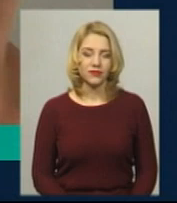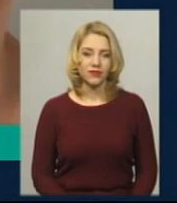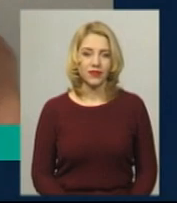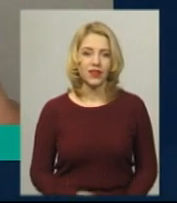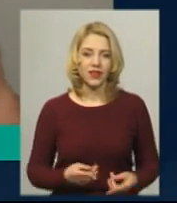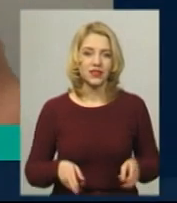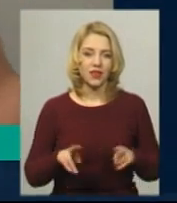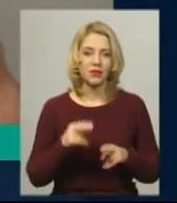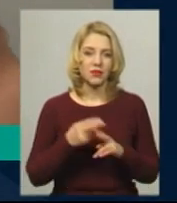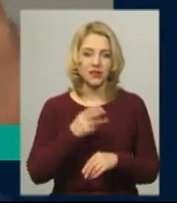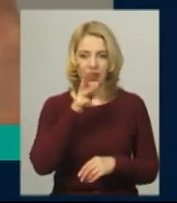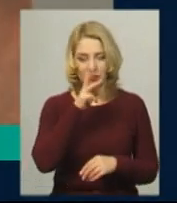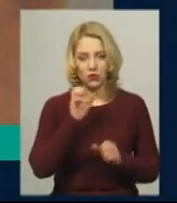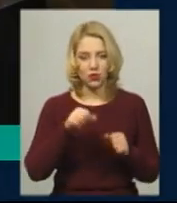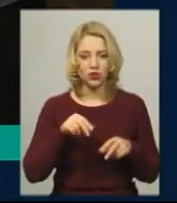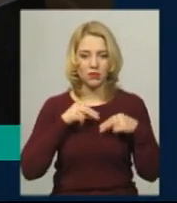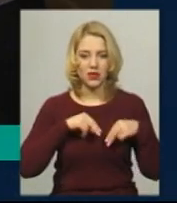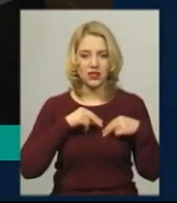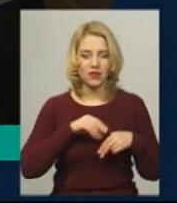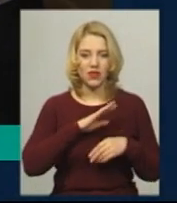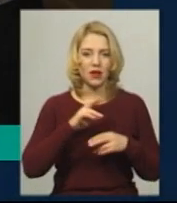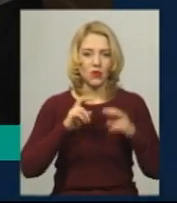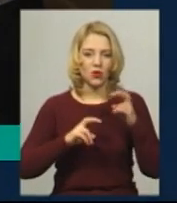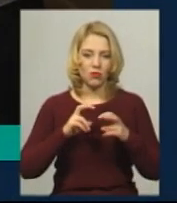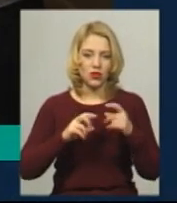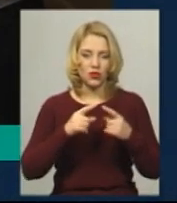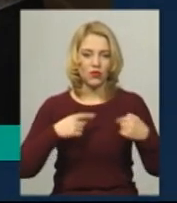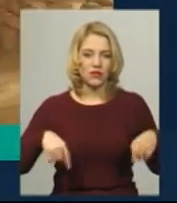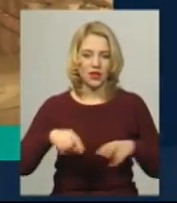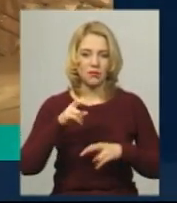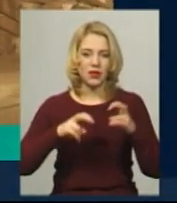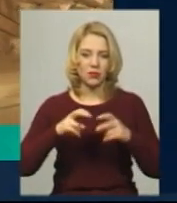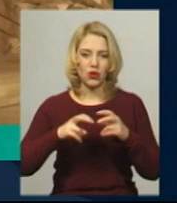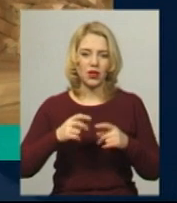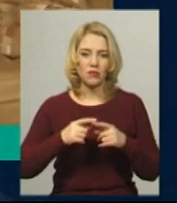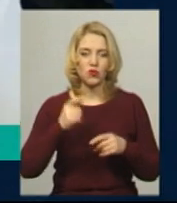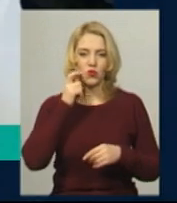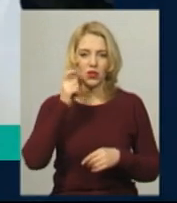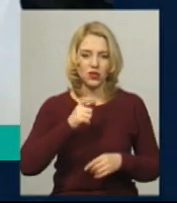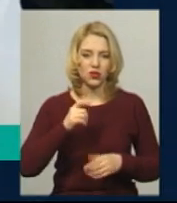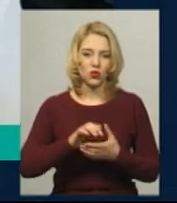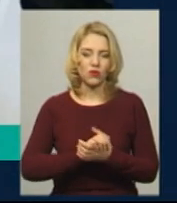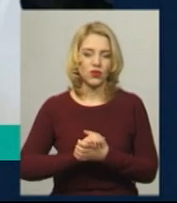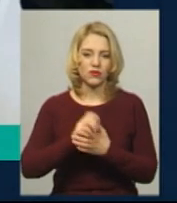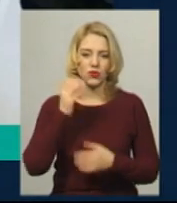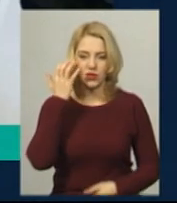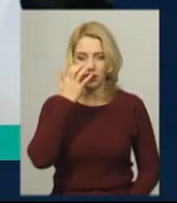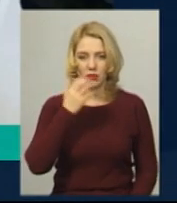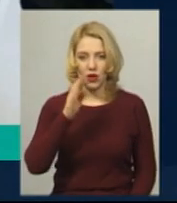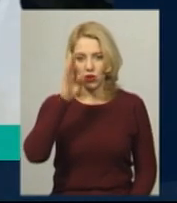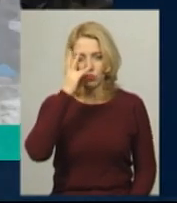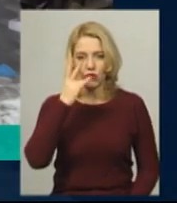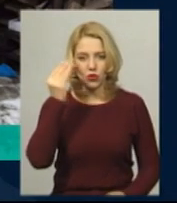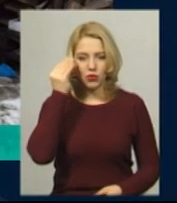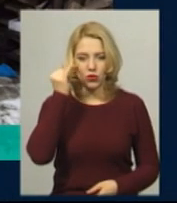Залишитись без зарплат можуть працівники непромислової сфери підприємств Українського товариства «Сліпих». Хлопця, якого підозрюють у